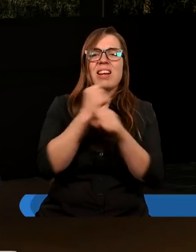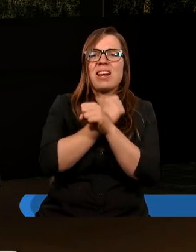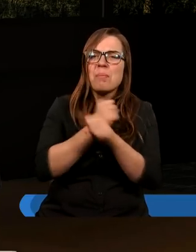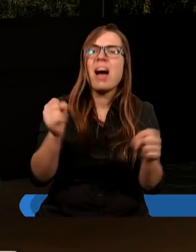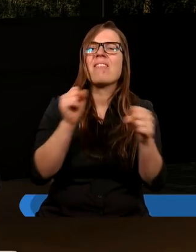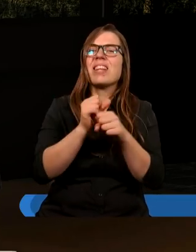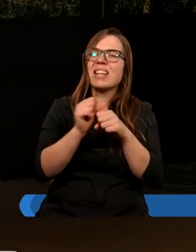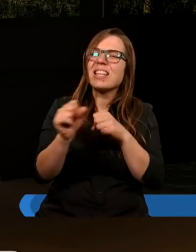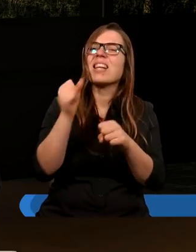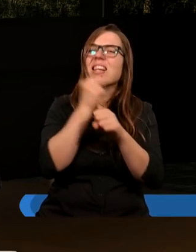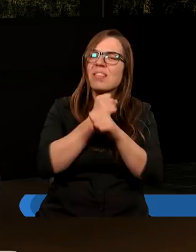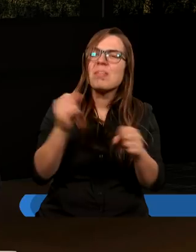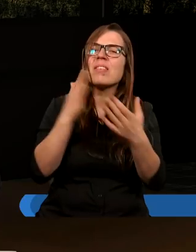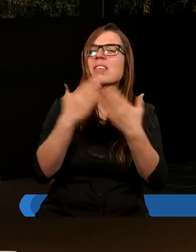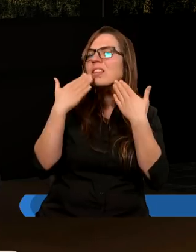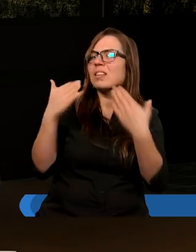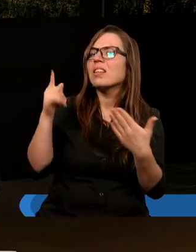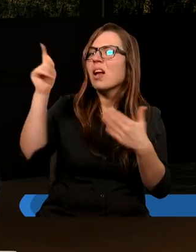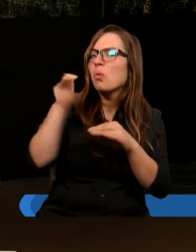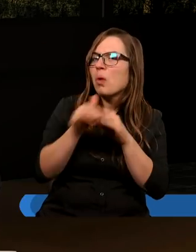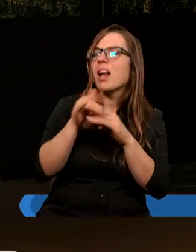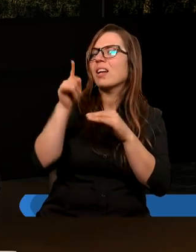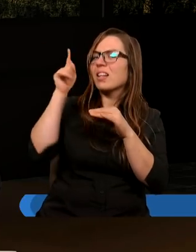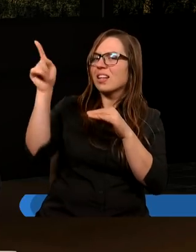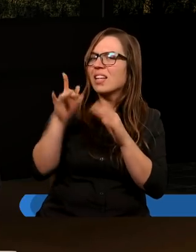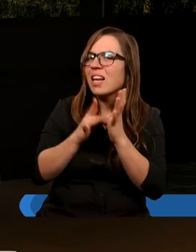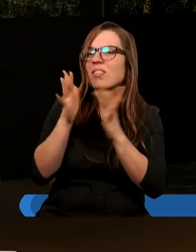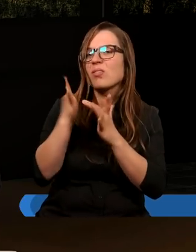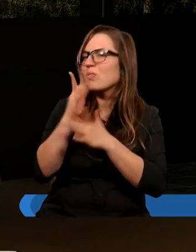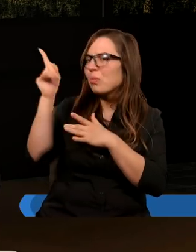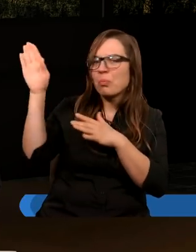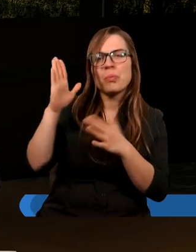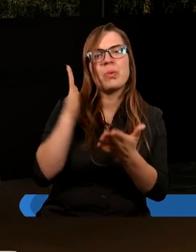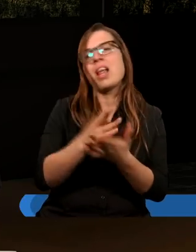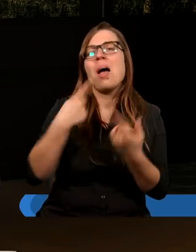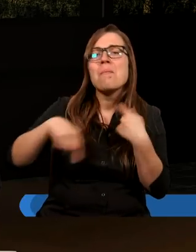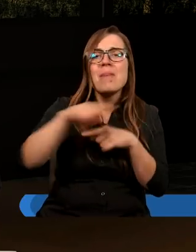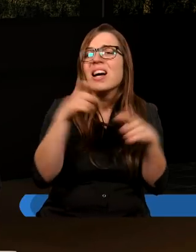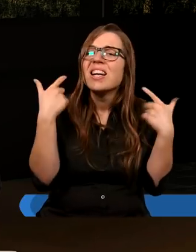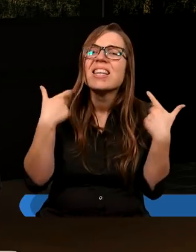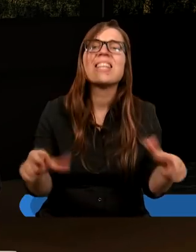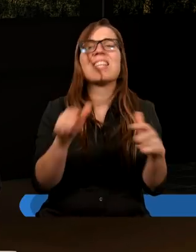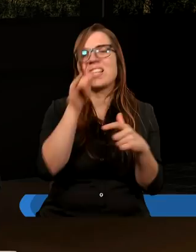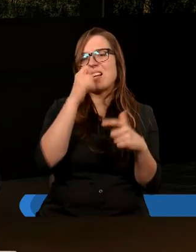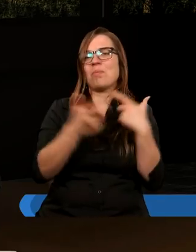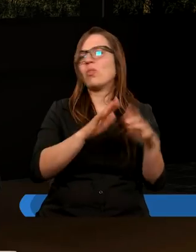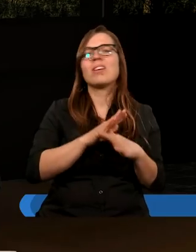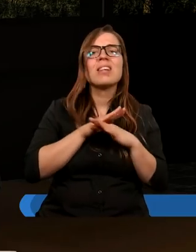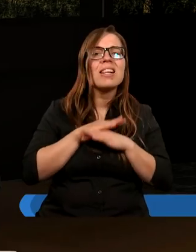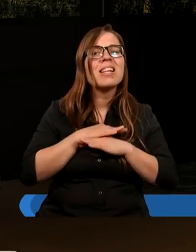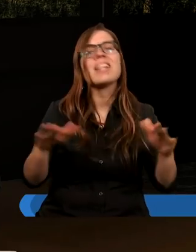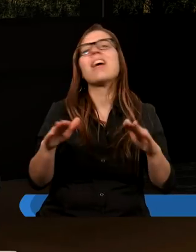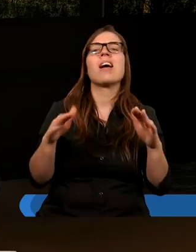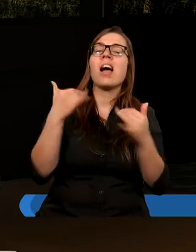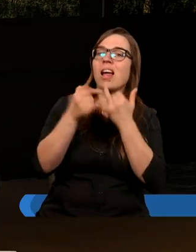wyjednał nam Bóg i daje nam je z łaski. Więc jeśli chcemy naprawdę